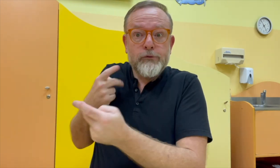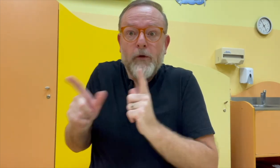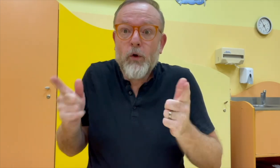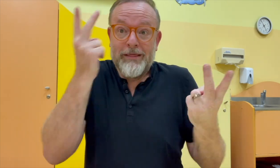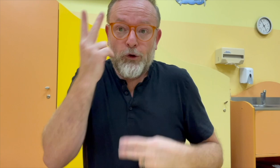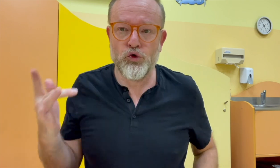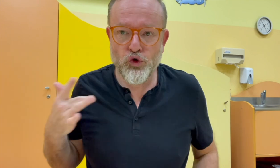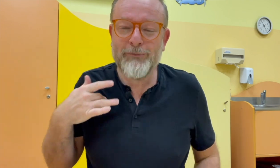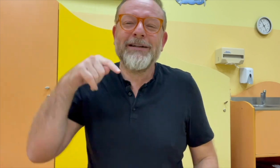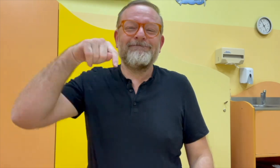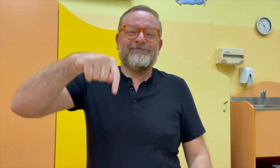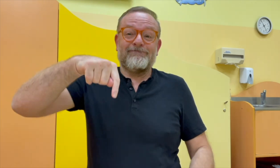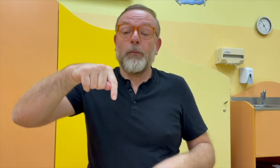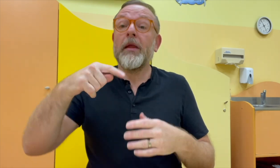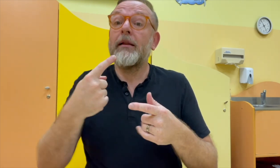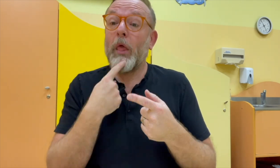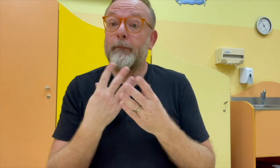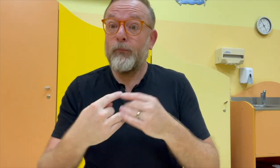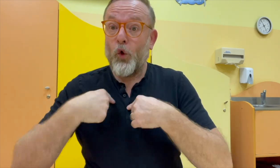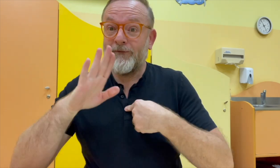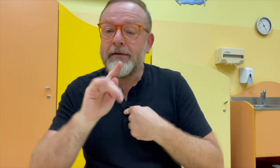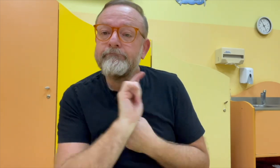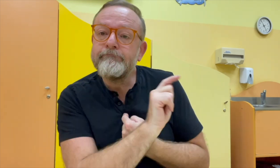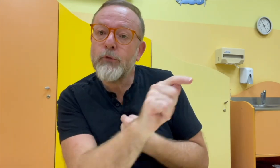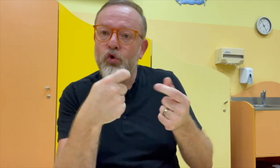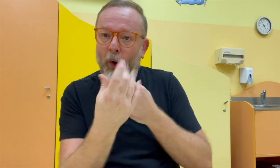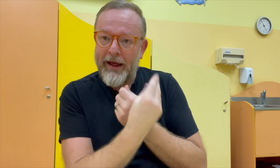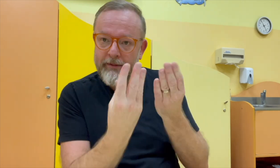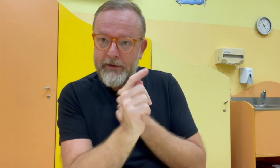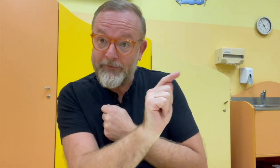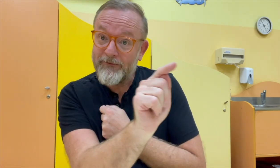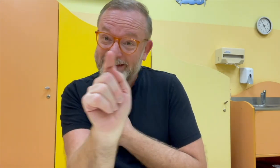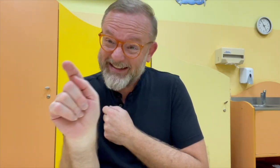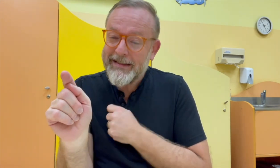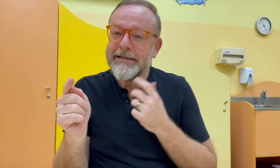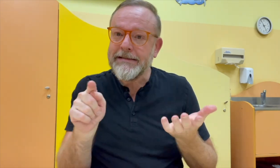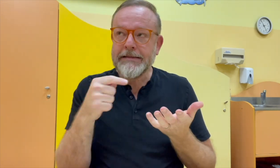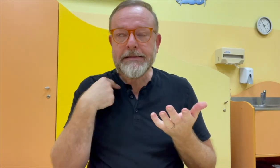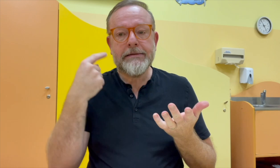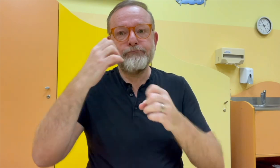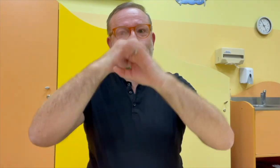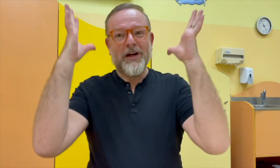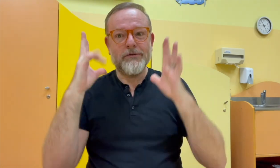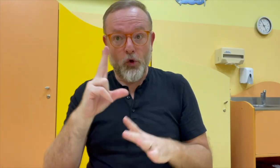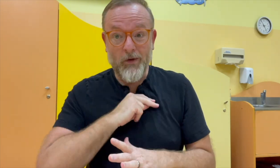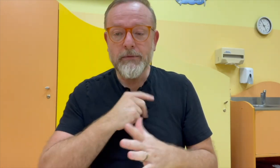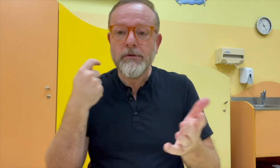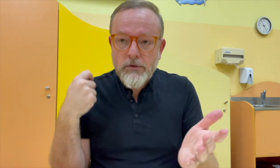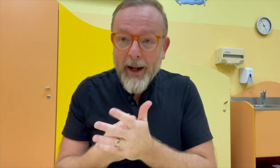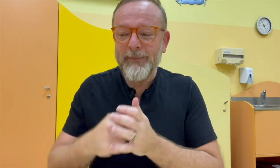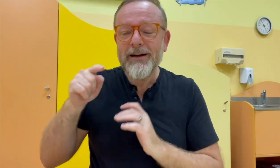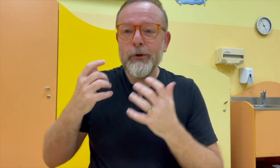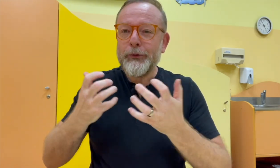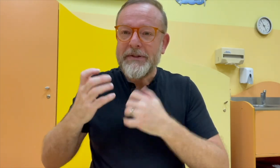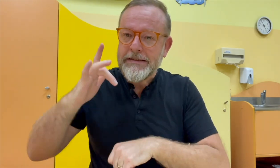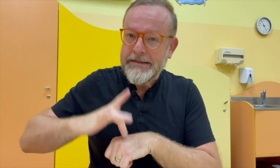nedokáže odpovědět, nedokáže zasáhnout do té výuky. To nebyla moje zkušenost, ale to mi někteří kolegové